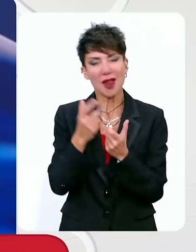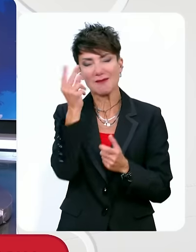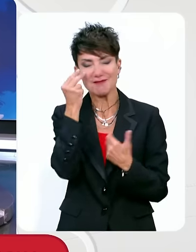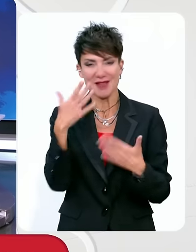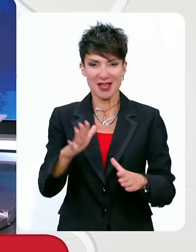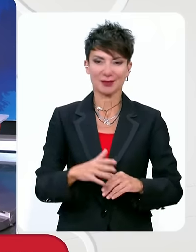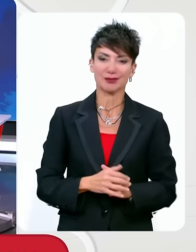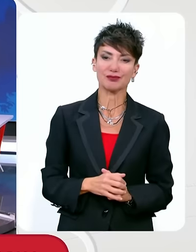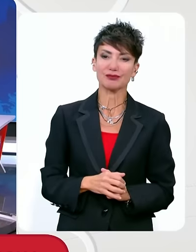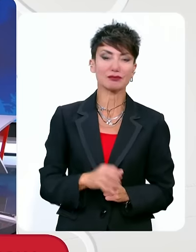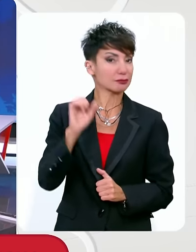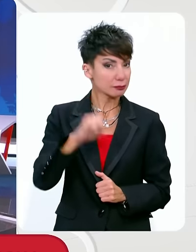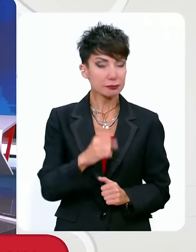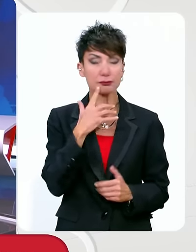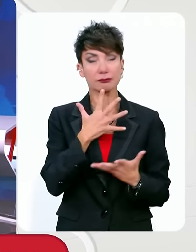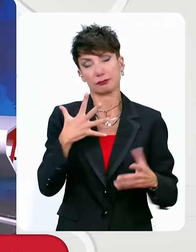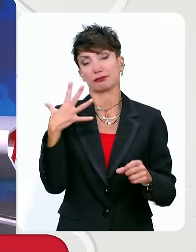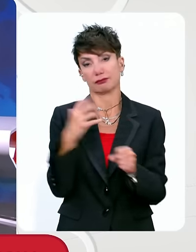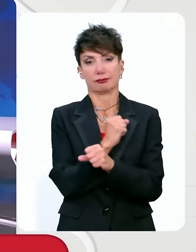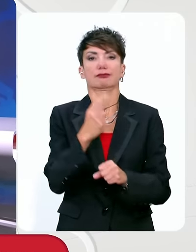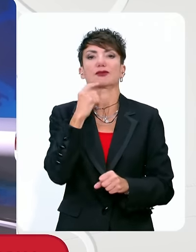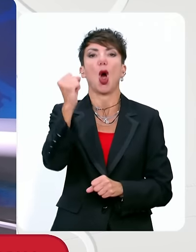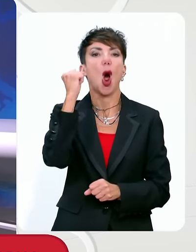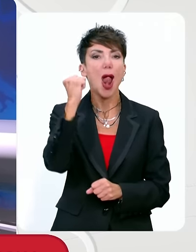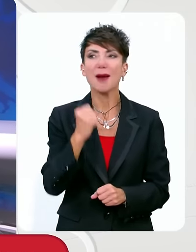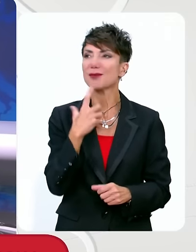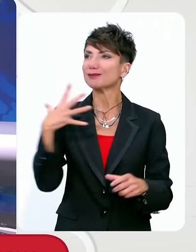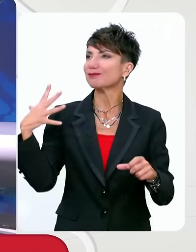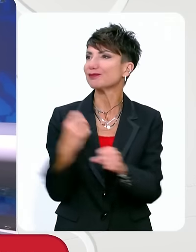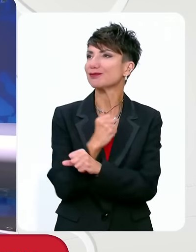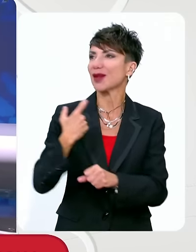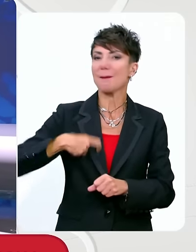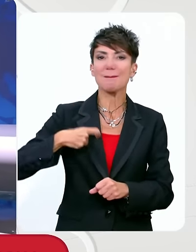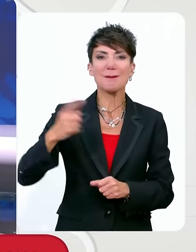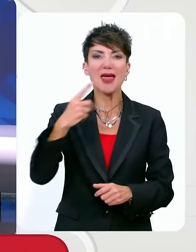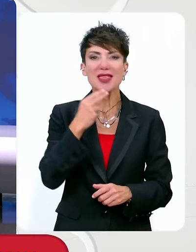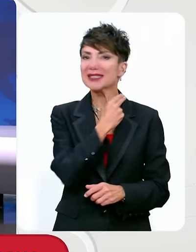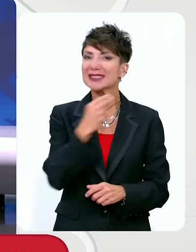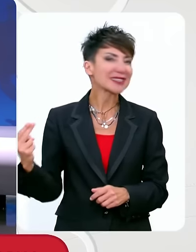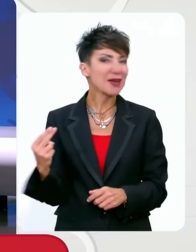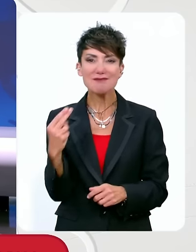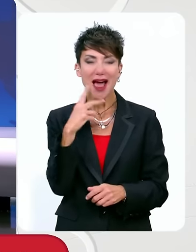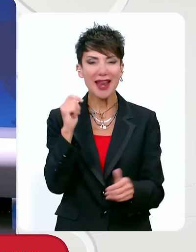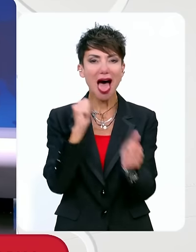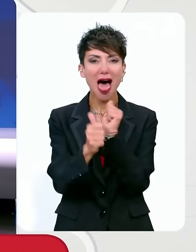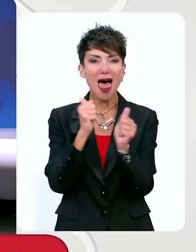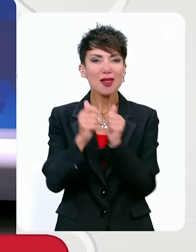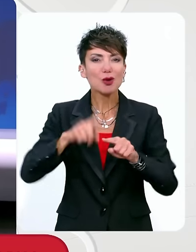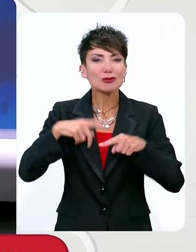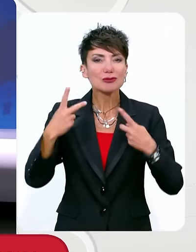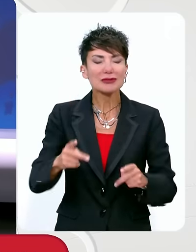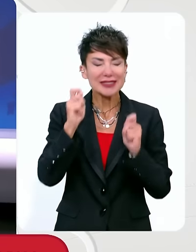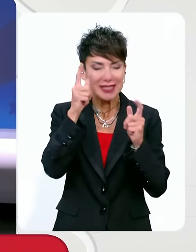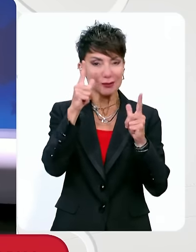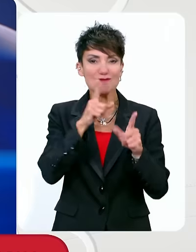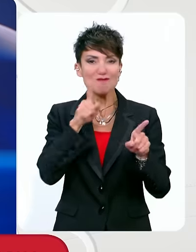Μεγάλη επιτυχία του Ολυμπιακού, μεγάλη επιτυχία του Παναθηναϊκού στο μπάσκετ, σαν να ξυπνάει κάτι σε αυτό που λέγεται ελληνικός αθλητισμός και πάλι, έτσι. Ναι, αν